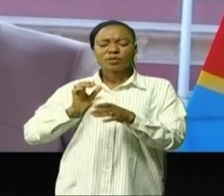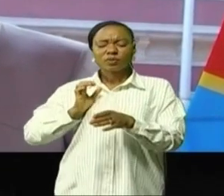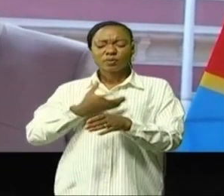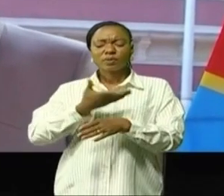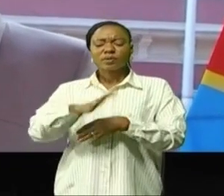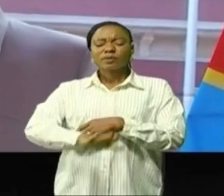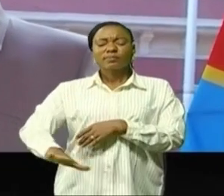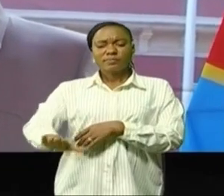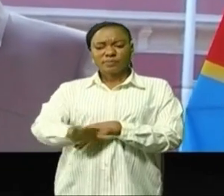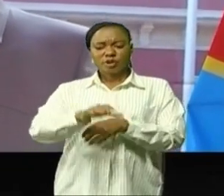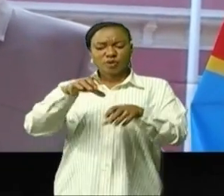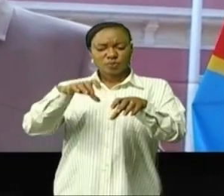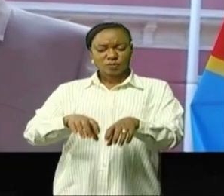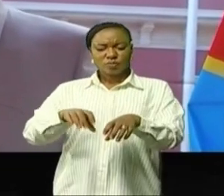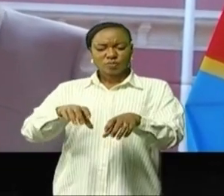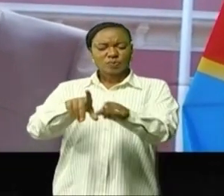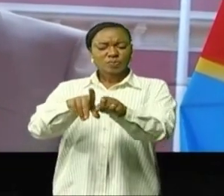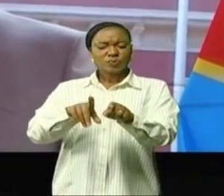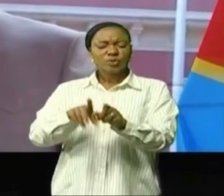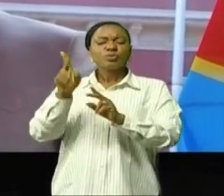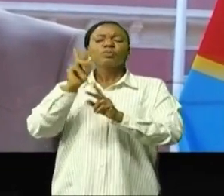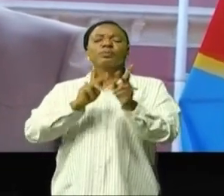nos pays, à nos populations,